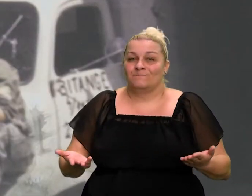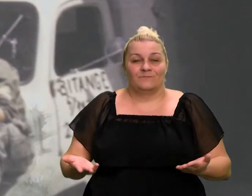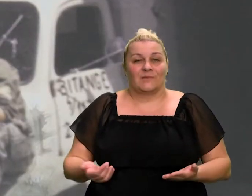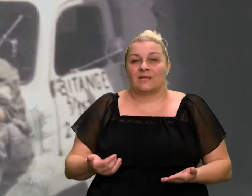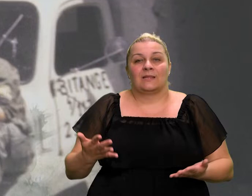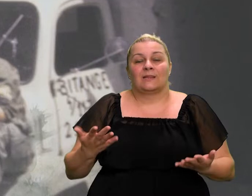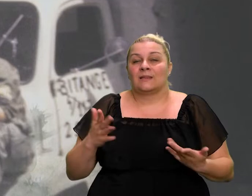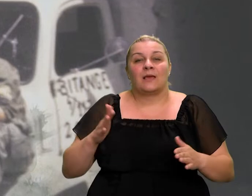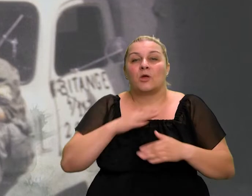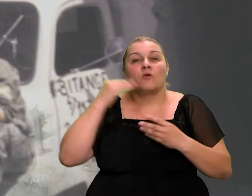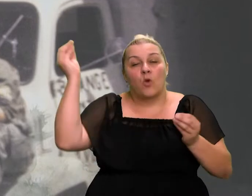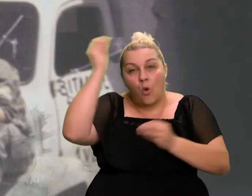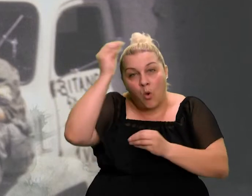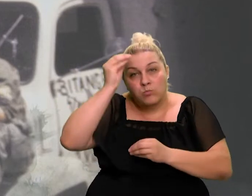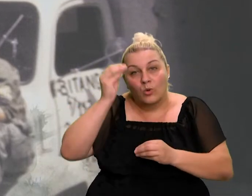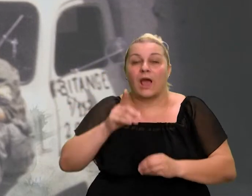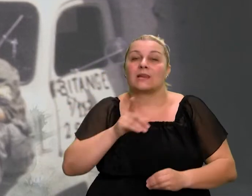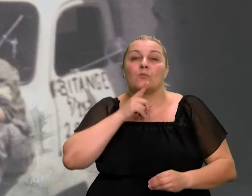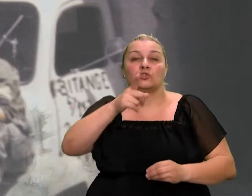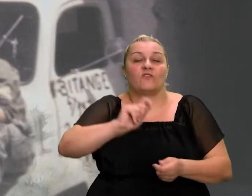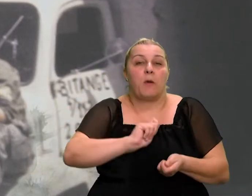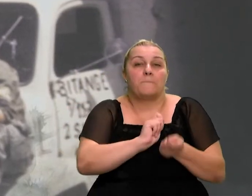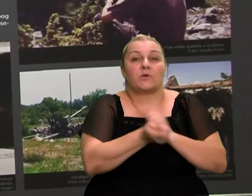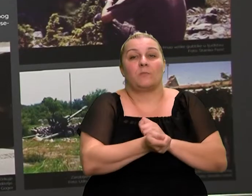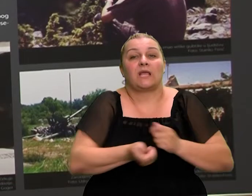i nema te obuke koja vas može